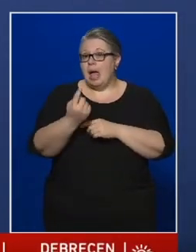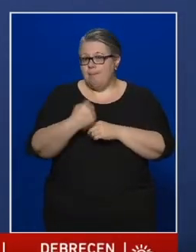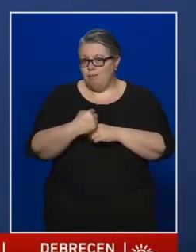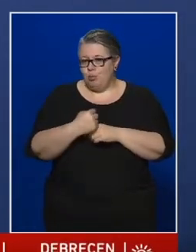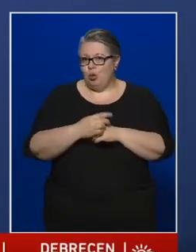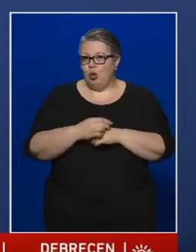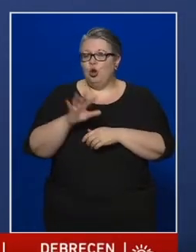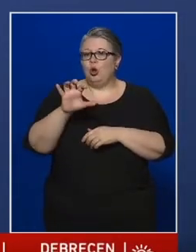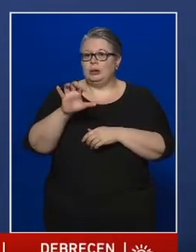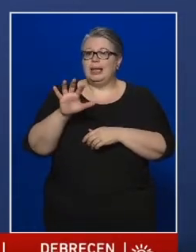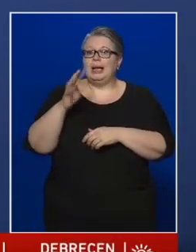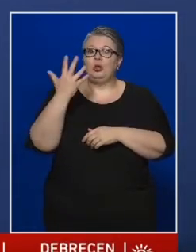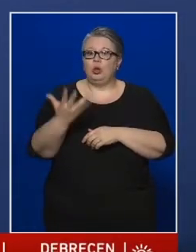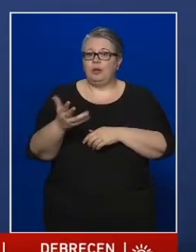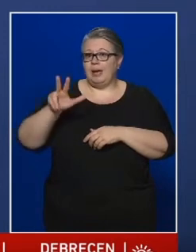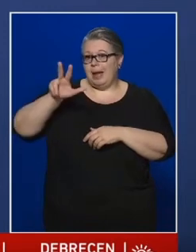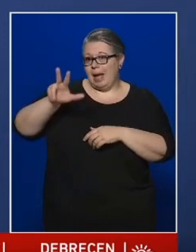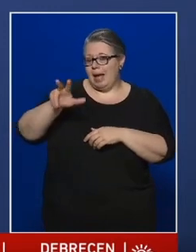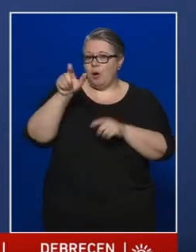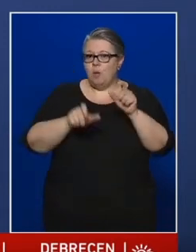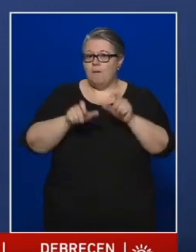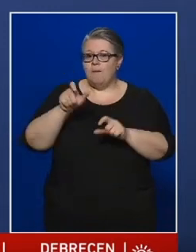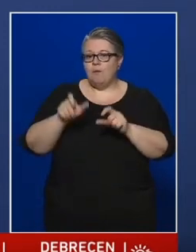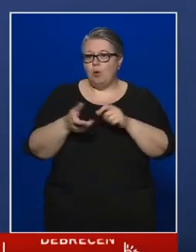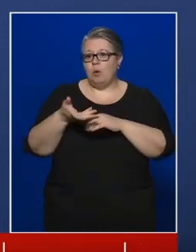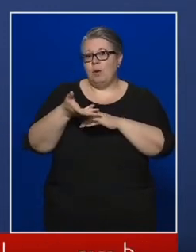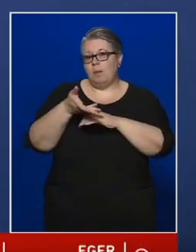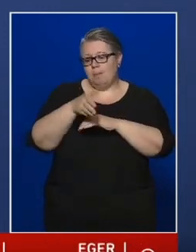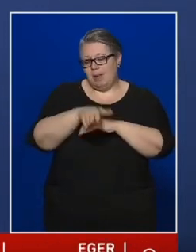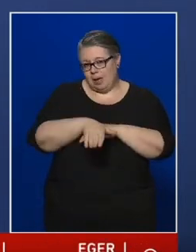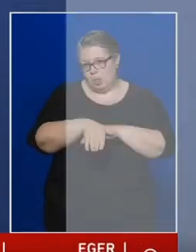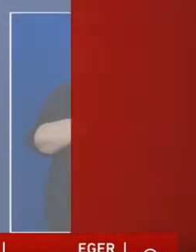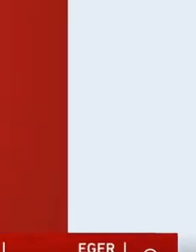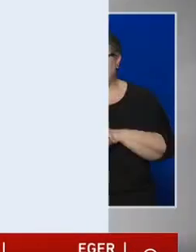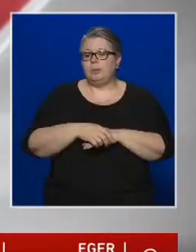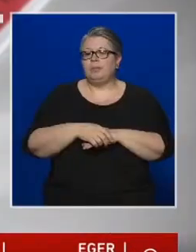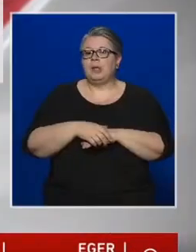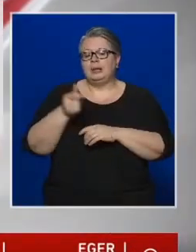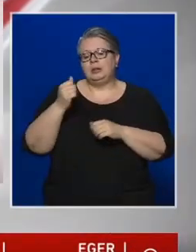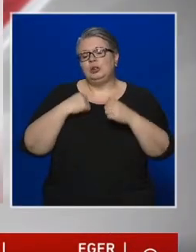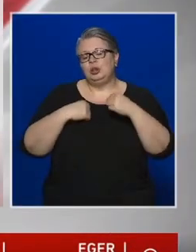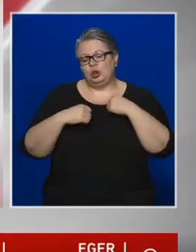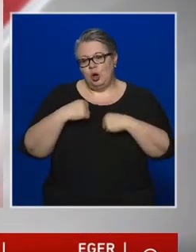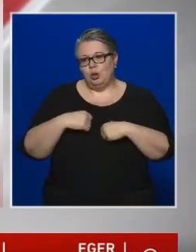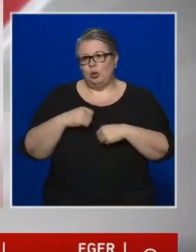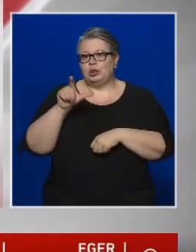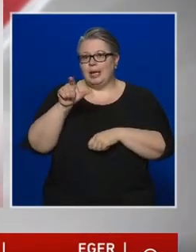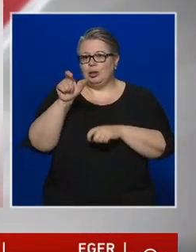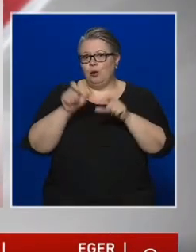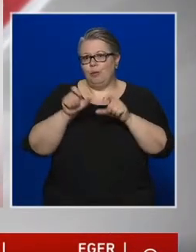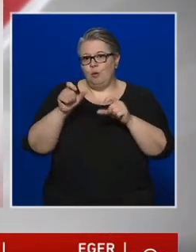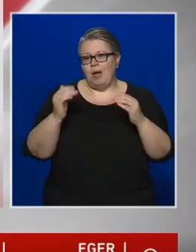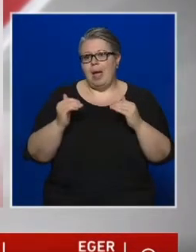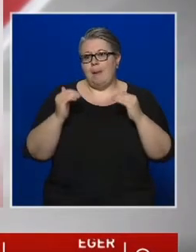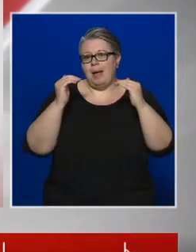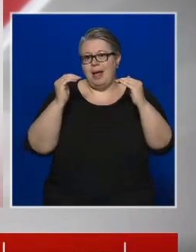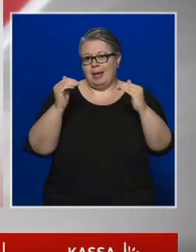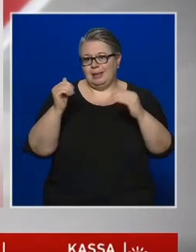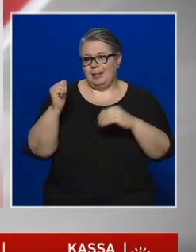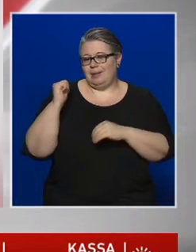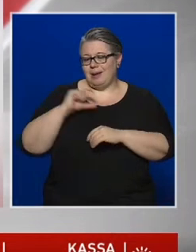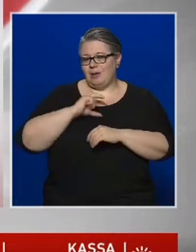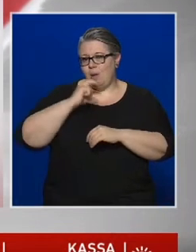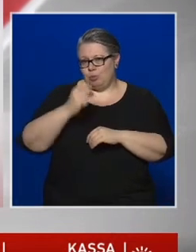553-an hunytak el. Ez sajnos két fővel emelkedett az